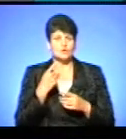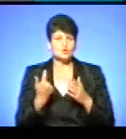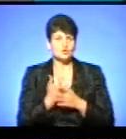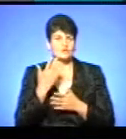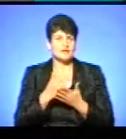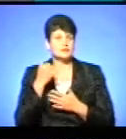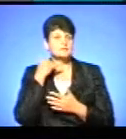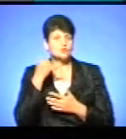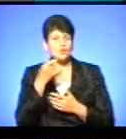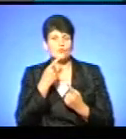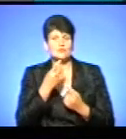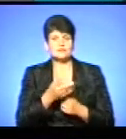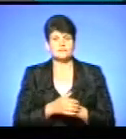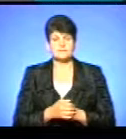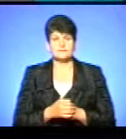дзвінок. Будь ласка, говоріть.